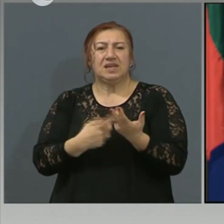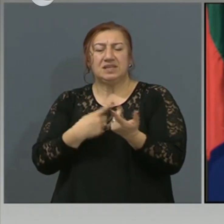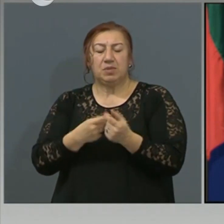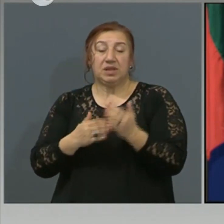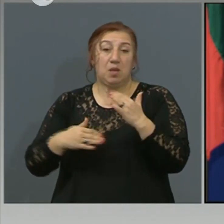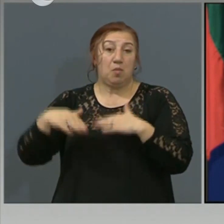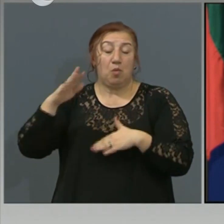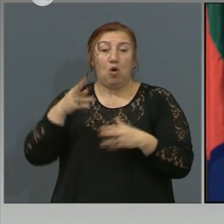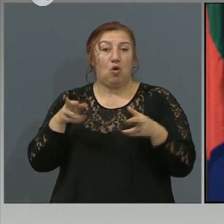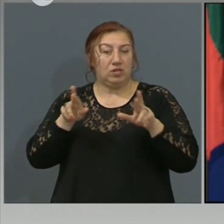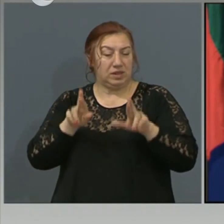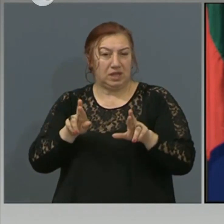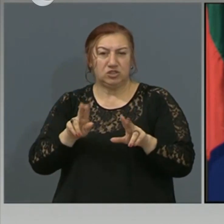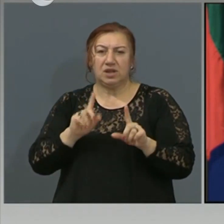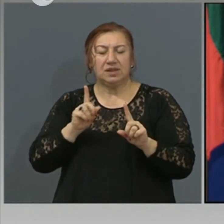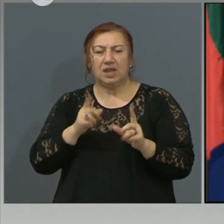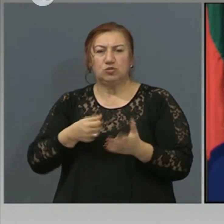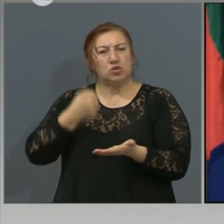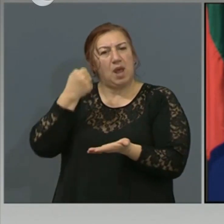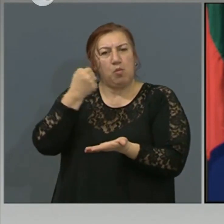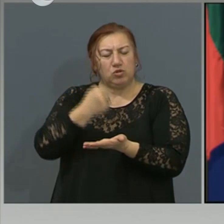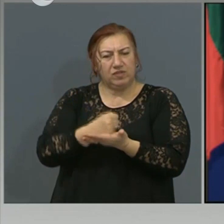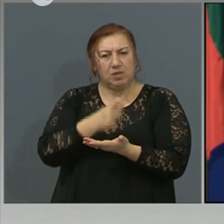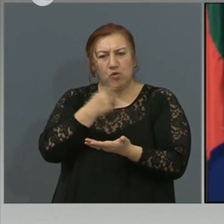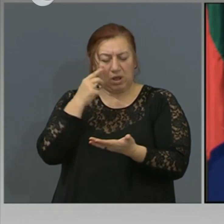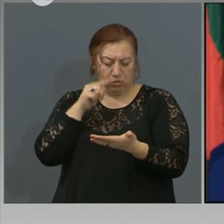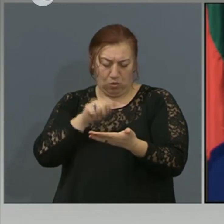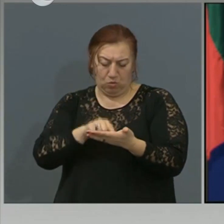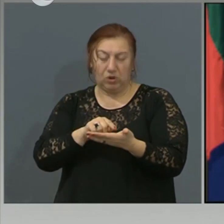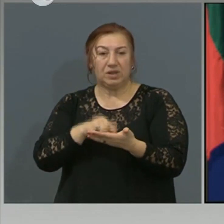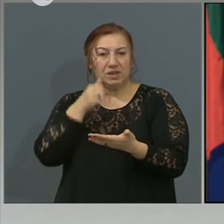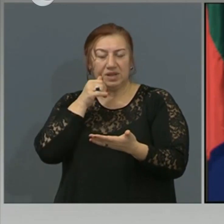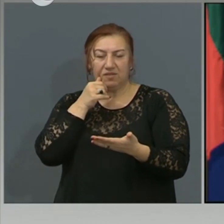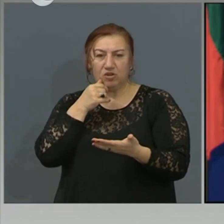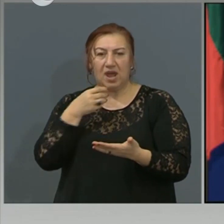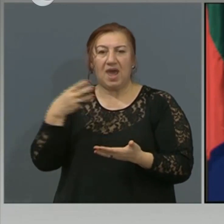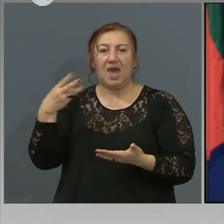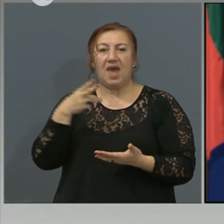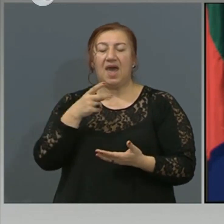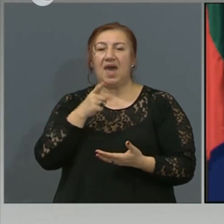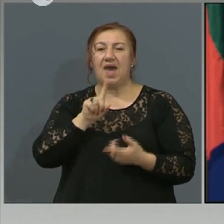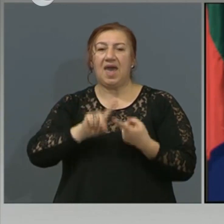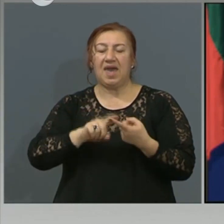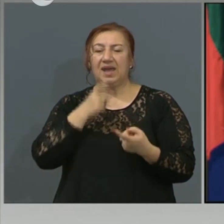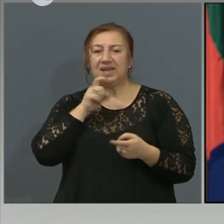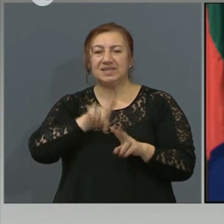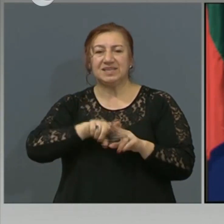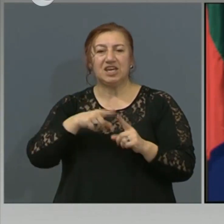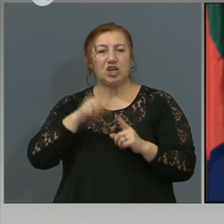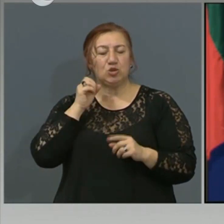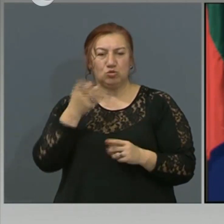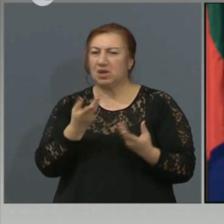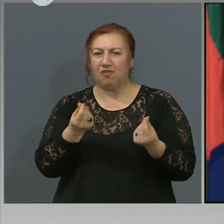Нещо, ако можем да потвърдим, когато си погледнахте телефона, Екзитус означава смъртен случай, за съжаление. Нали правило съм разбрал? Смъртен случай, да.